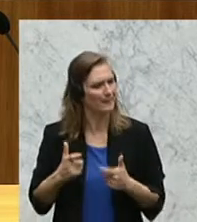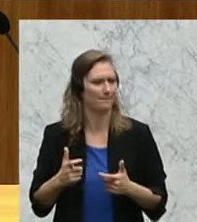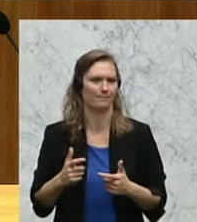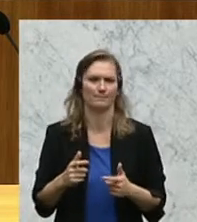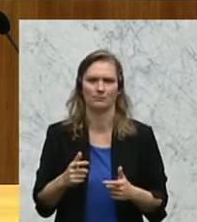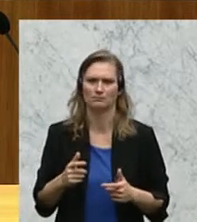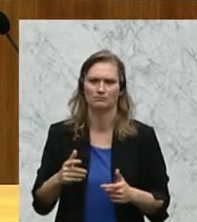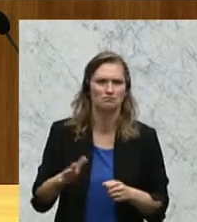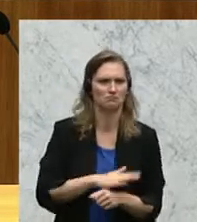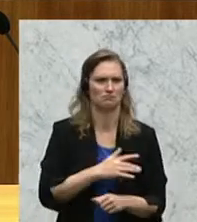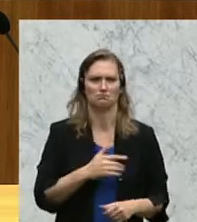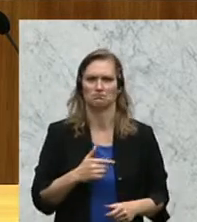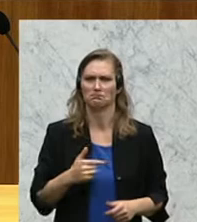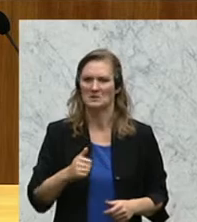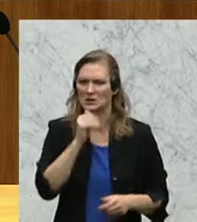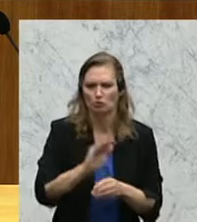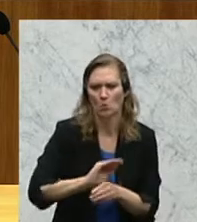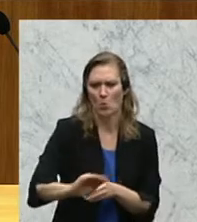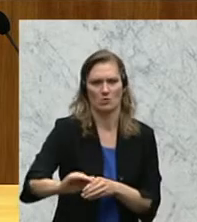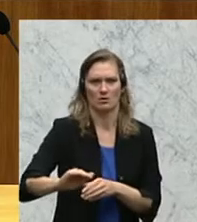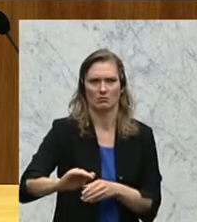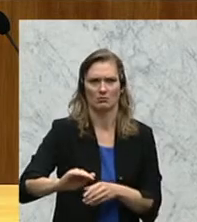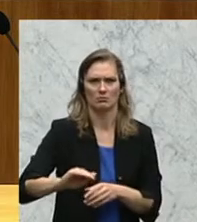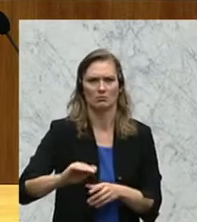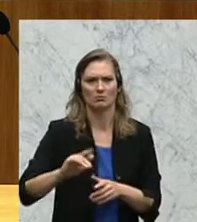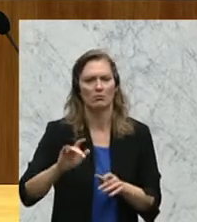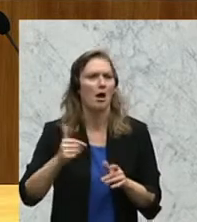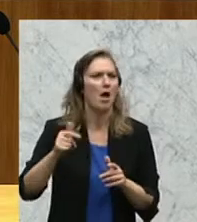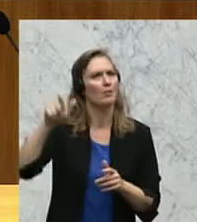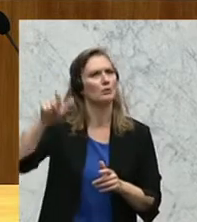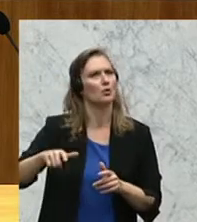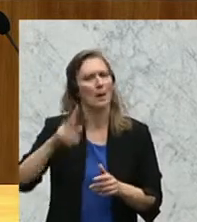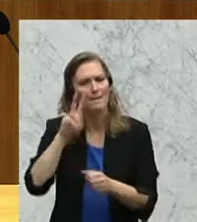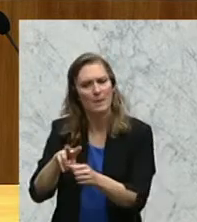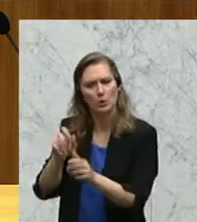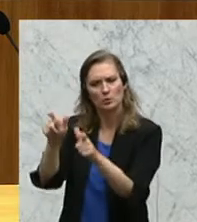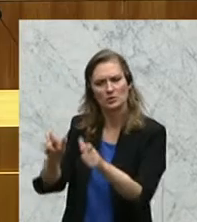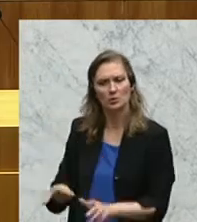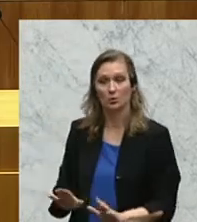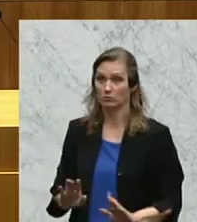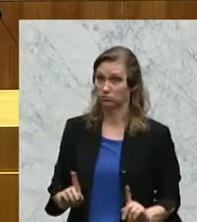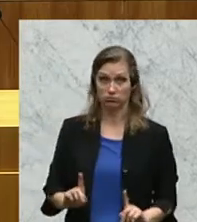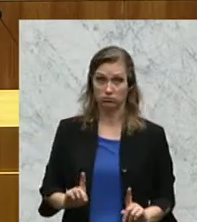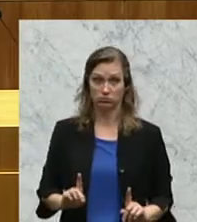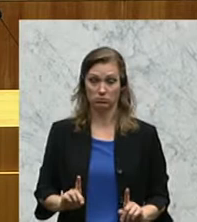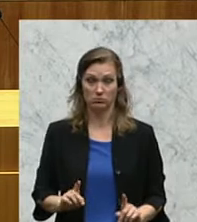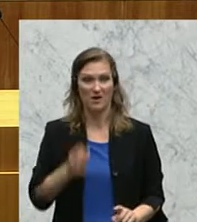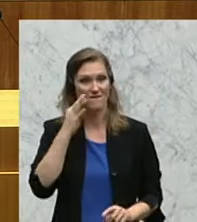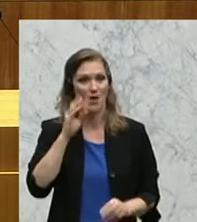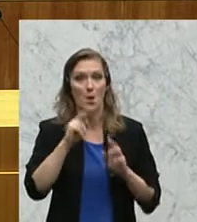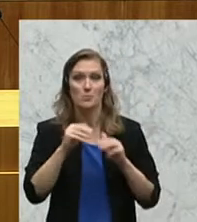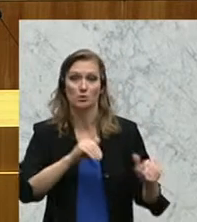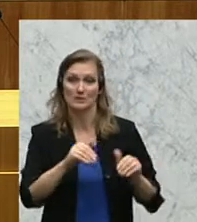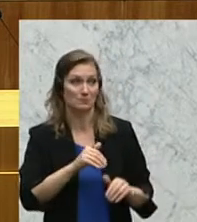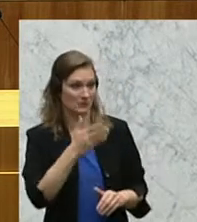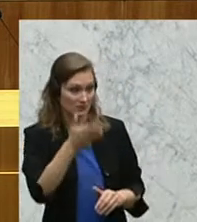verschont, da wurde auch nicht auf irgendjemanden Rücksicht genommen, Frau Bundesminister, so wie Sie das gesagt haben, sondern